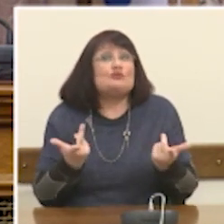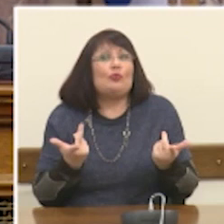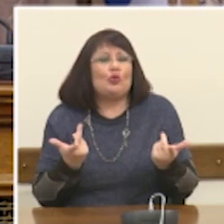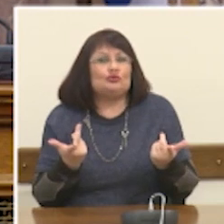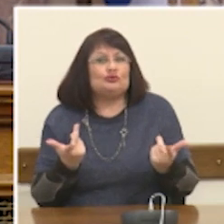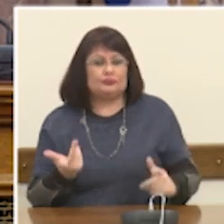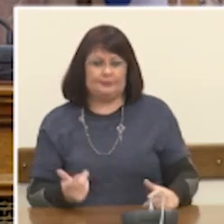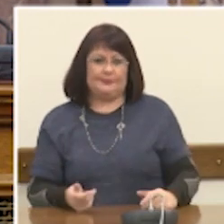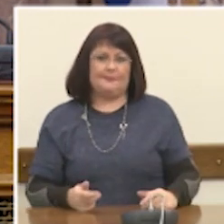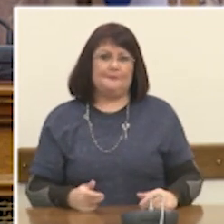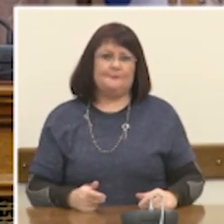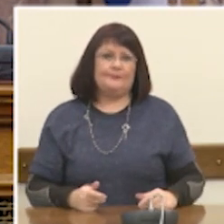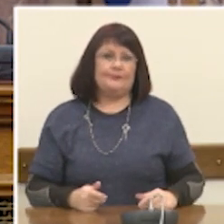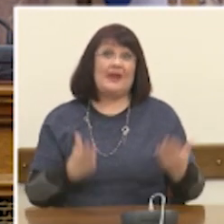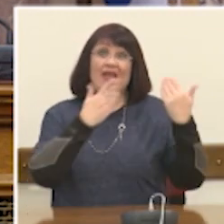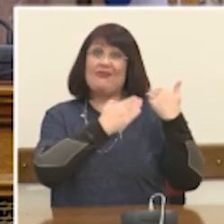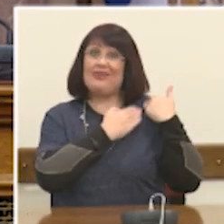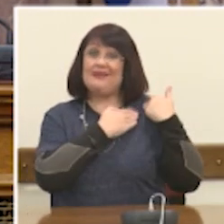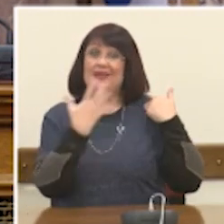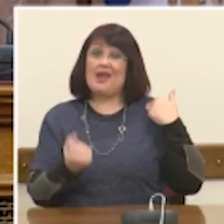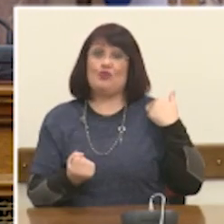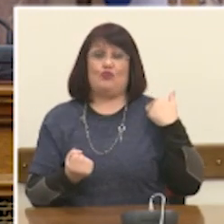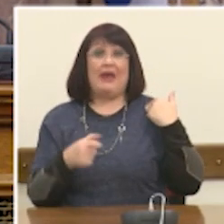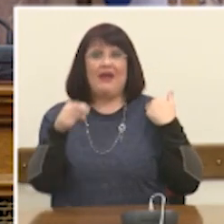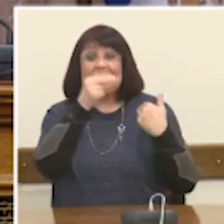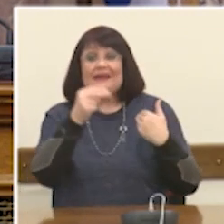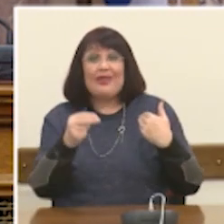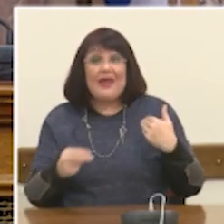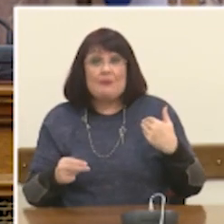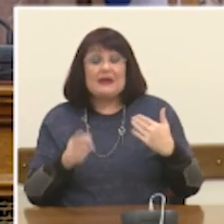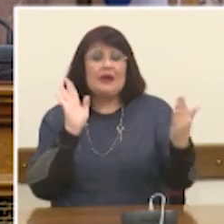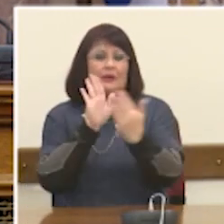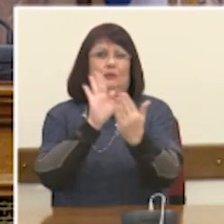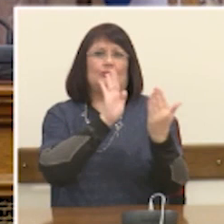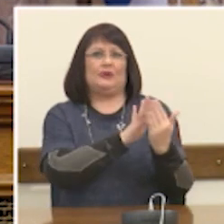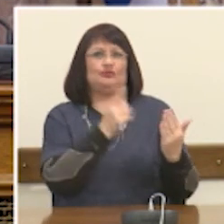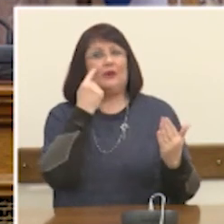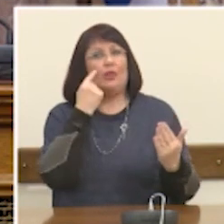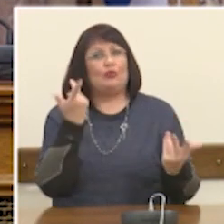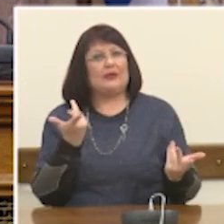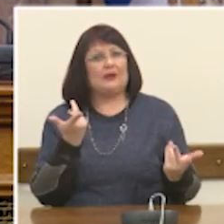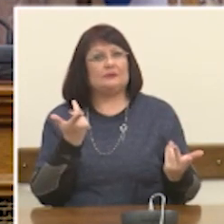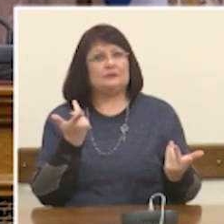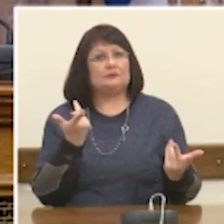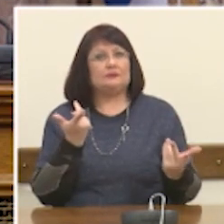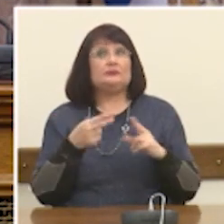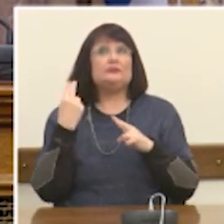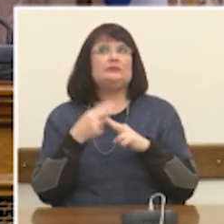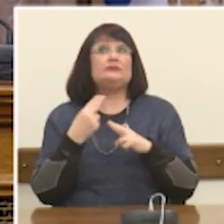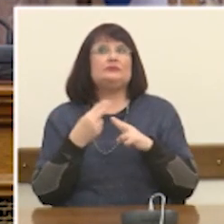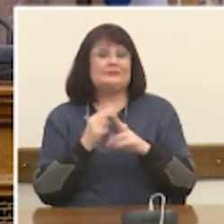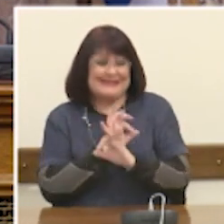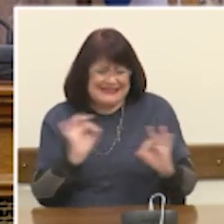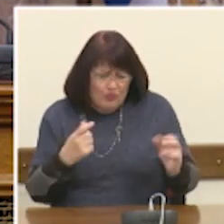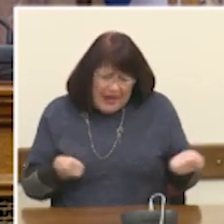ανεύθυνοι εάν αυτά τα ζητήματα δεν τα αντιμετωπίζαμε ως περίπου βεβαιότητες, για να μπορούμε να